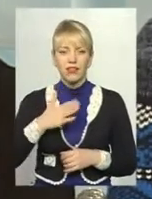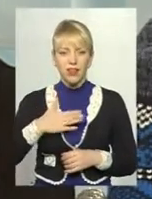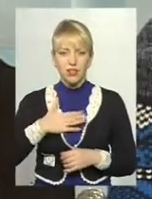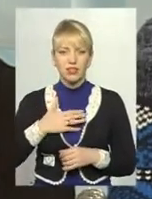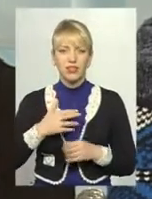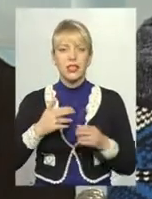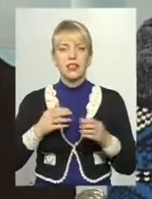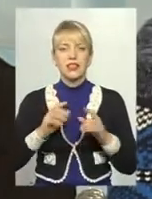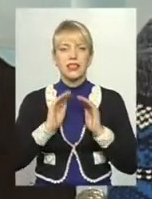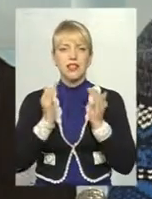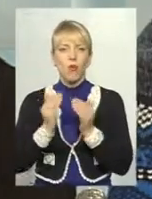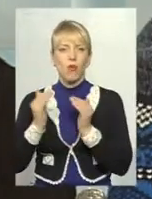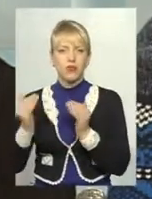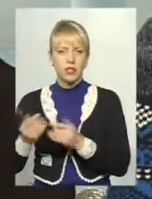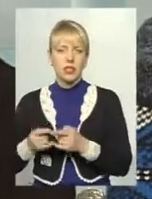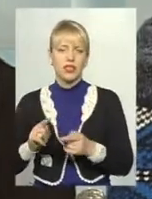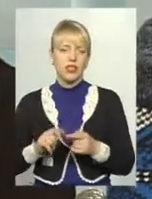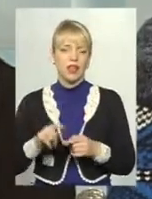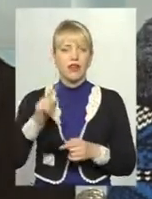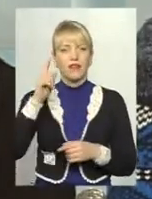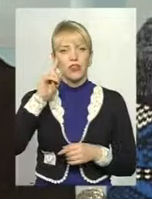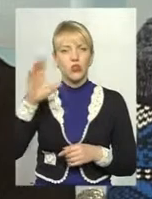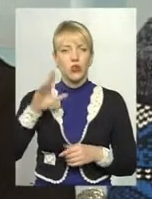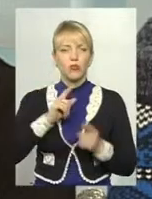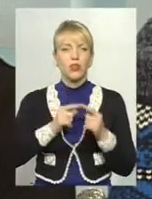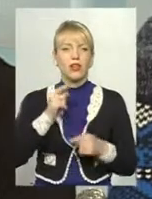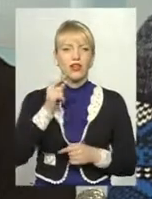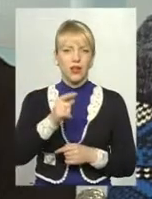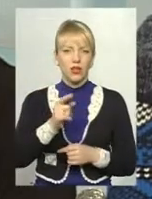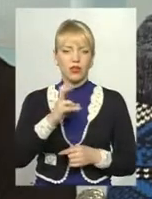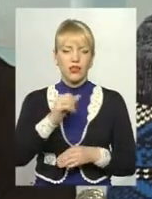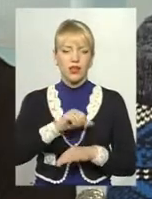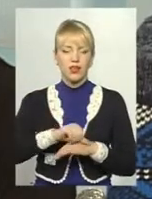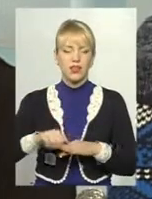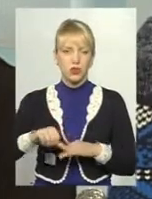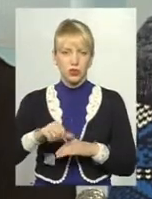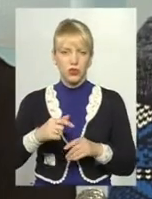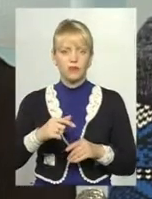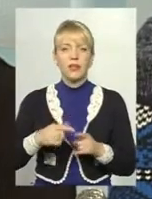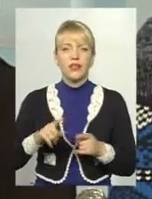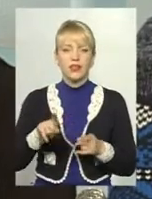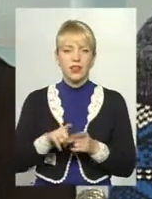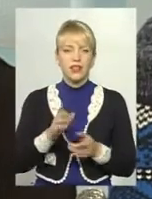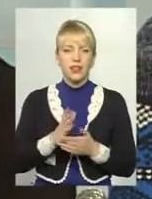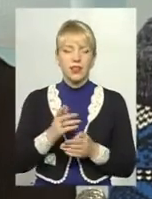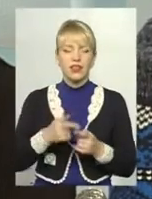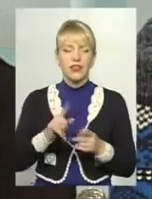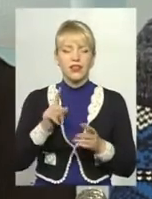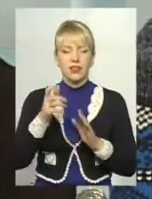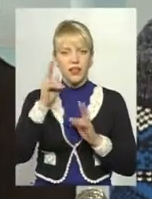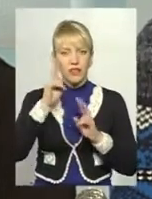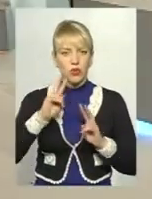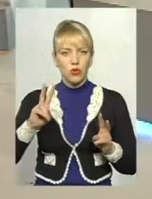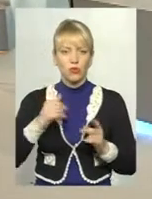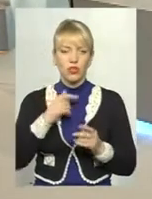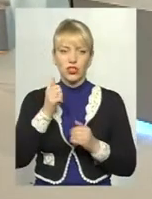Самчики відомо вже далеко за межами нашої території. Але є і такі штуки, як Хмельнична, невідома. І все частіше